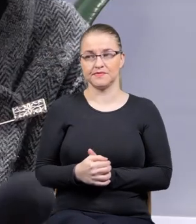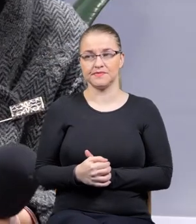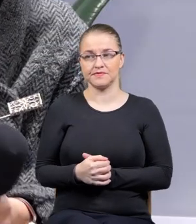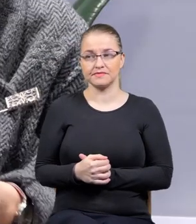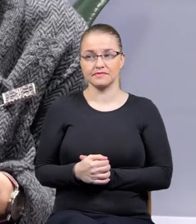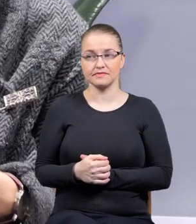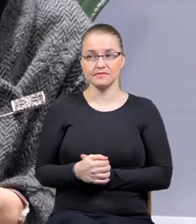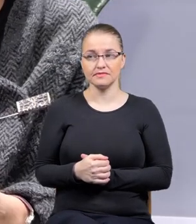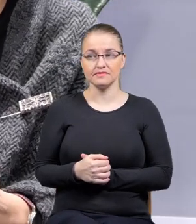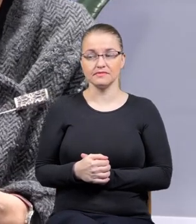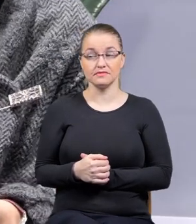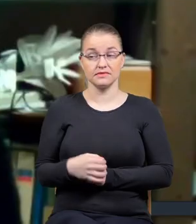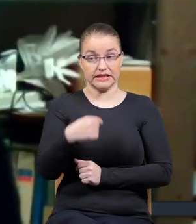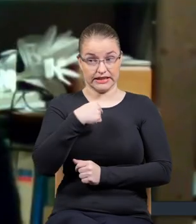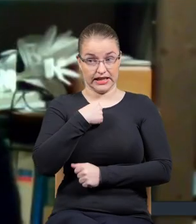To ja?